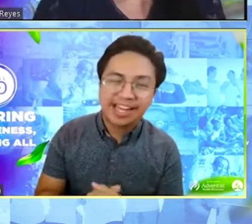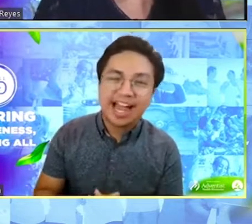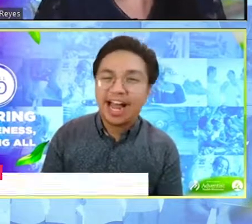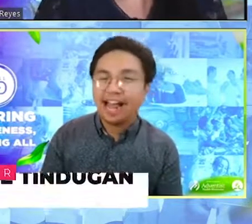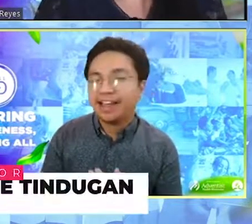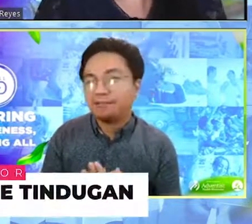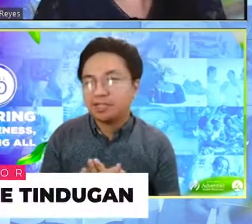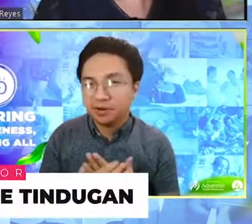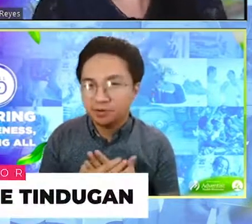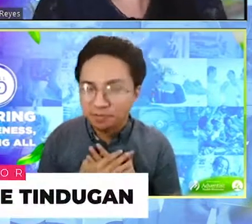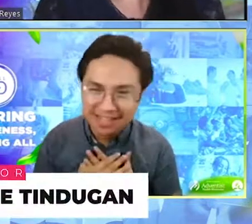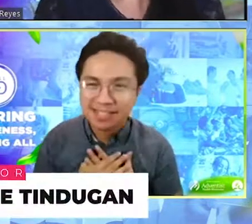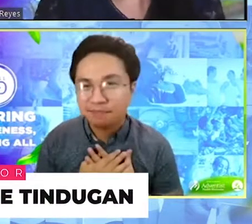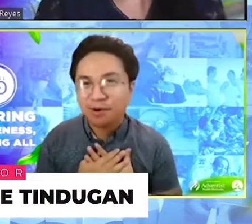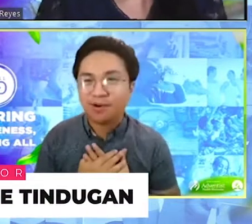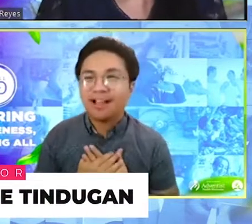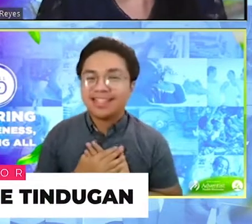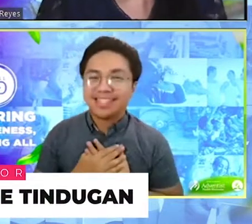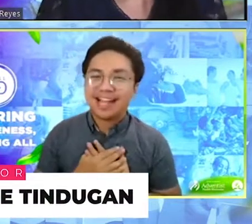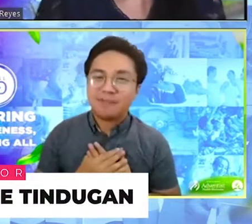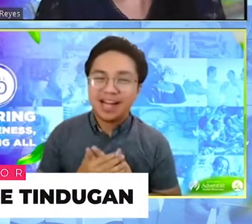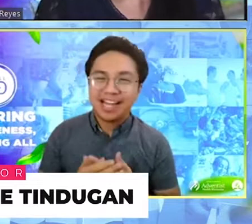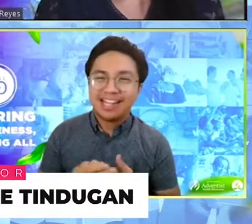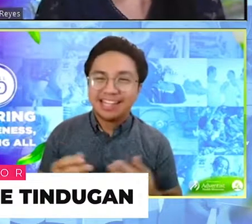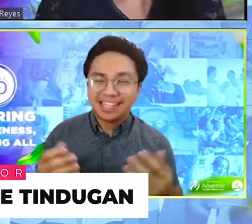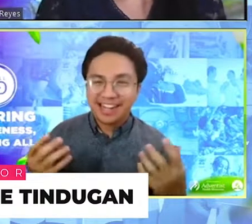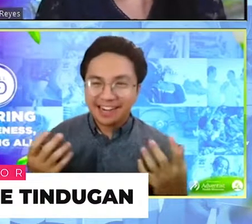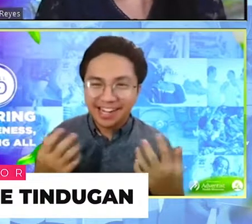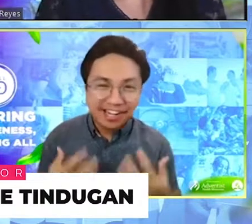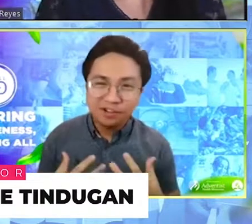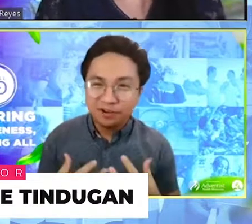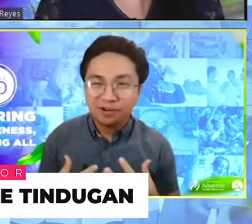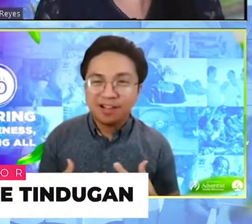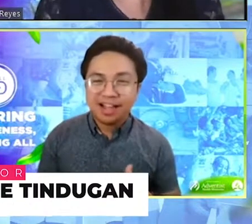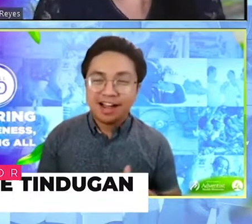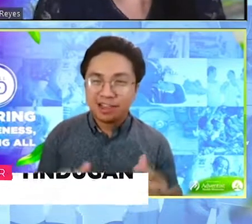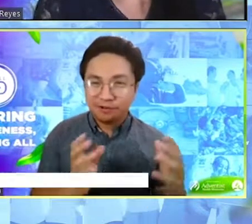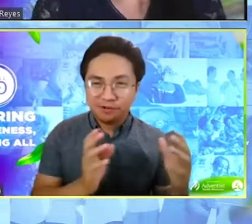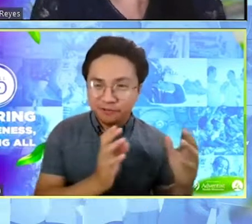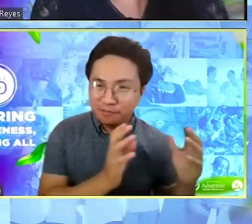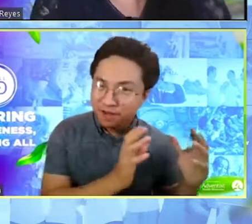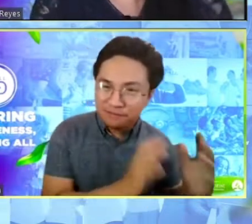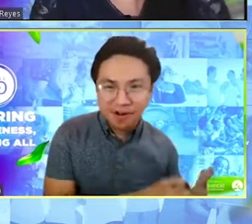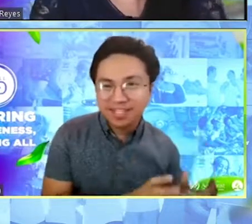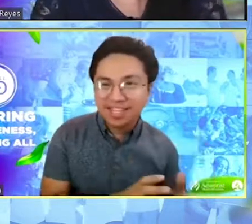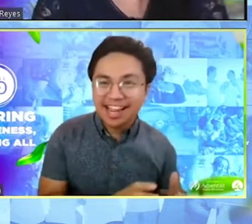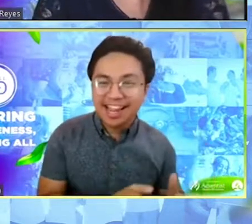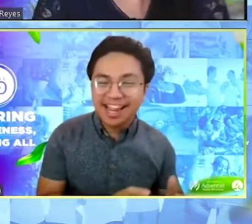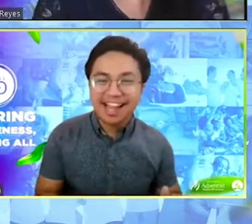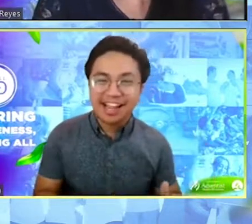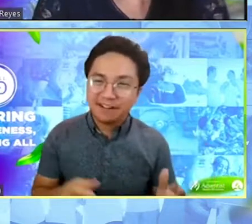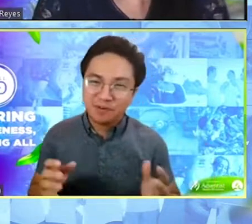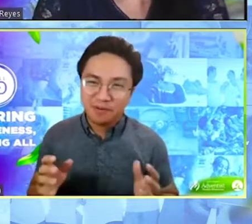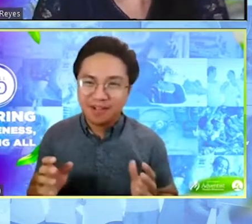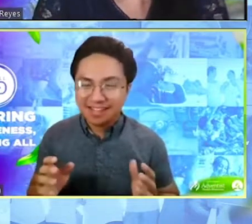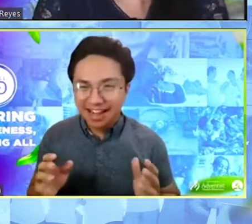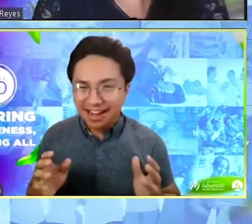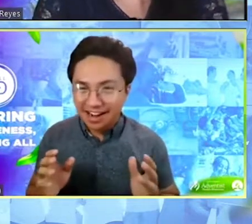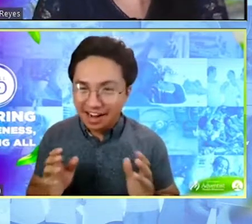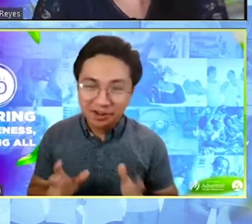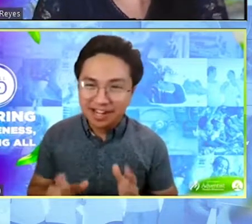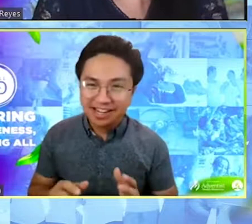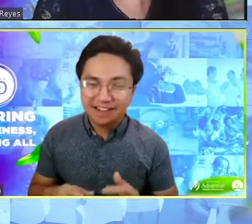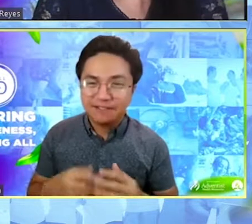Dugan and I am so blessed po sa mga narinig ko through from the first day hanggang po